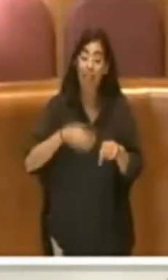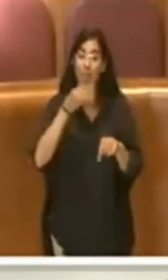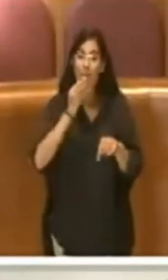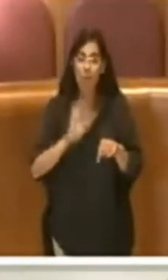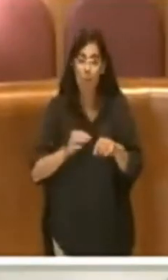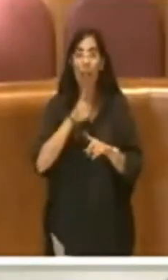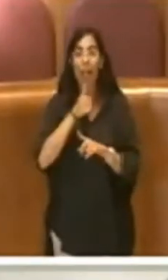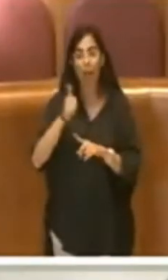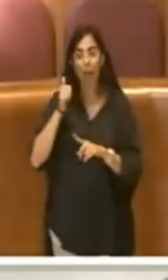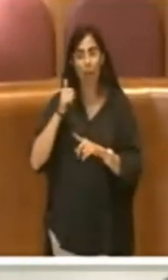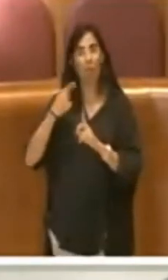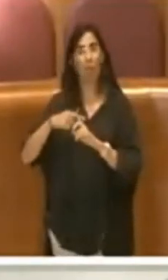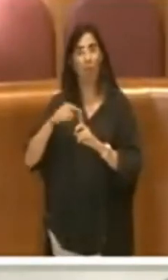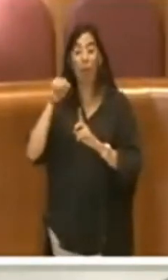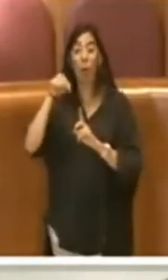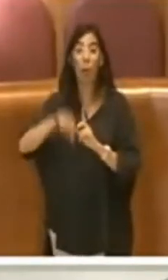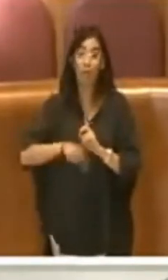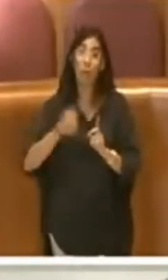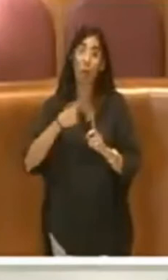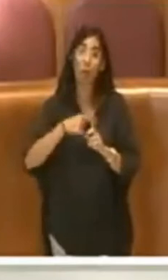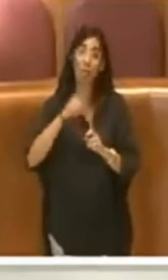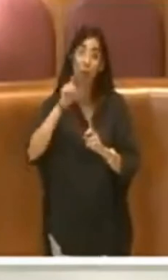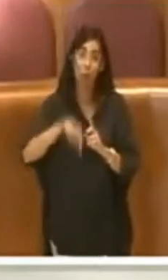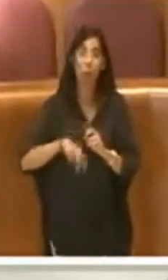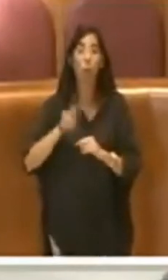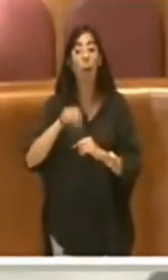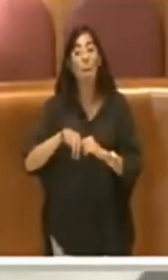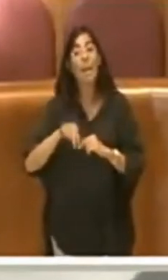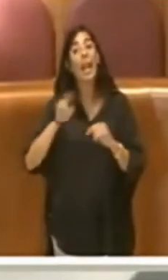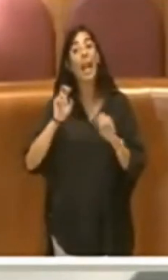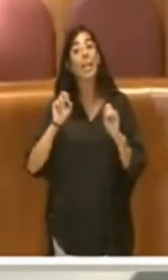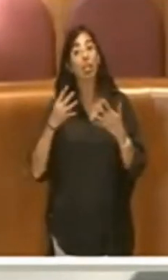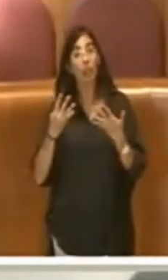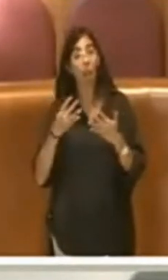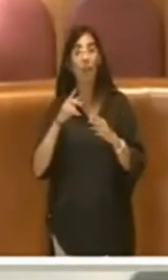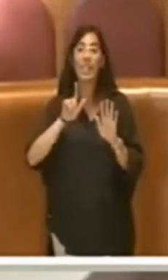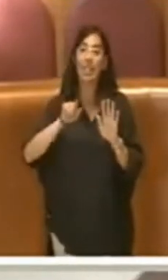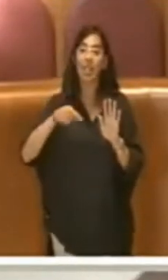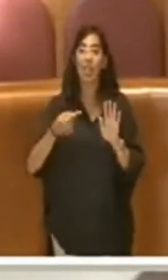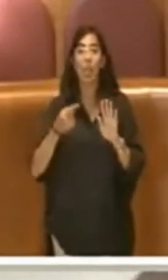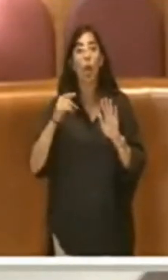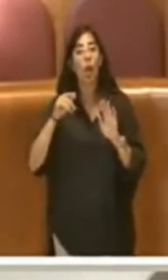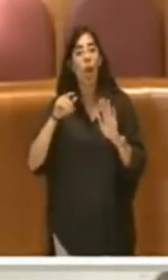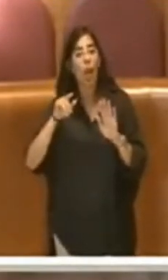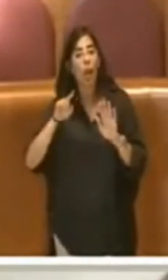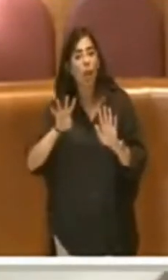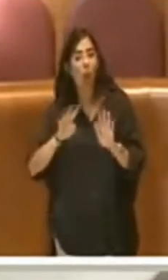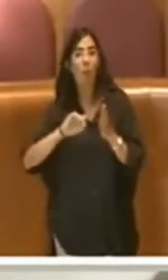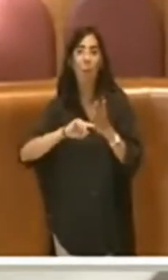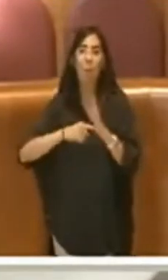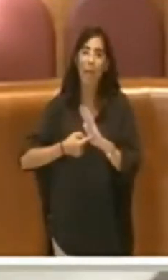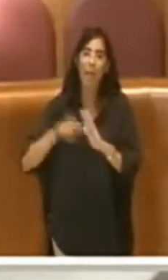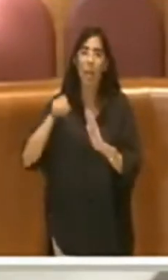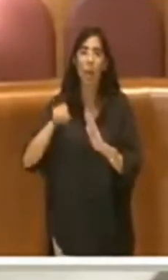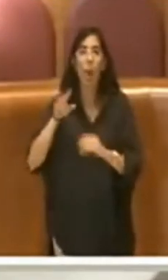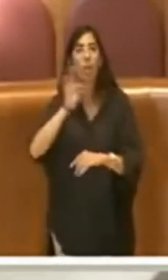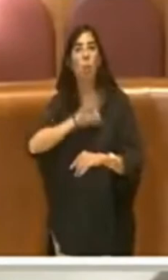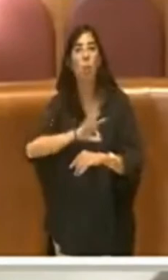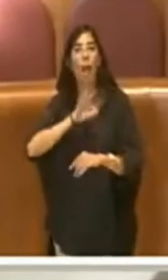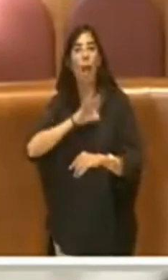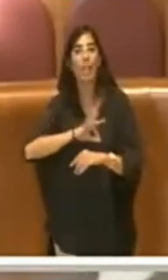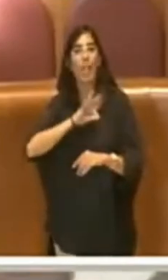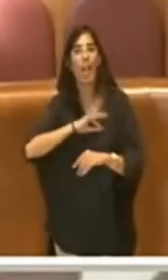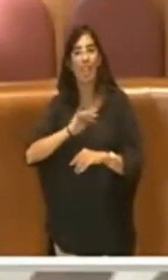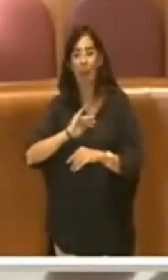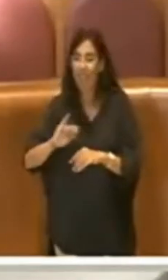chiuso l'anno di esercizio 2019 con 7,9 milioni di utile e questo le opposizioni lo